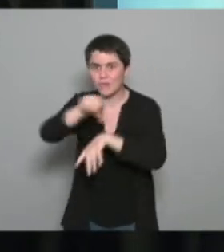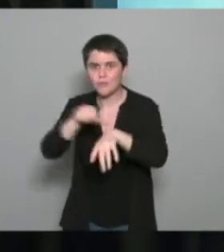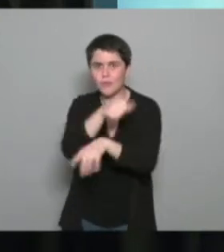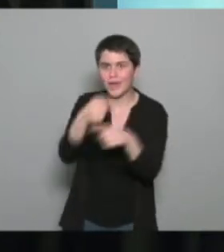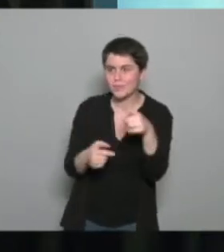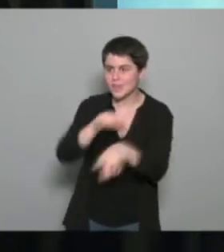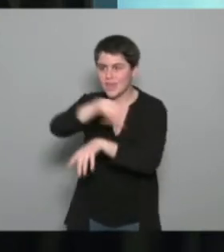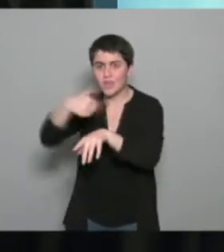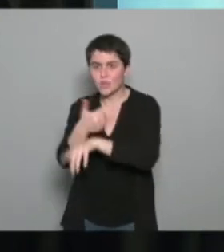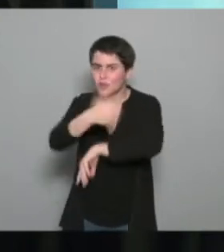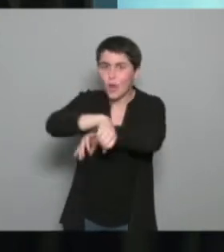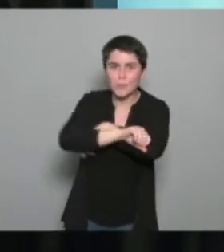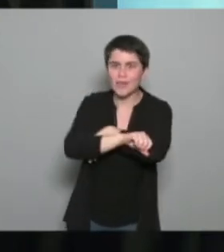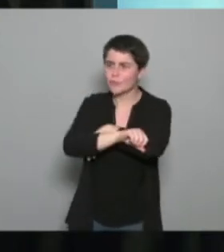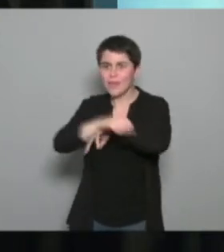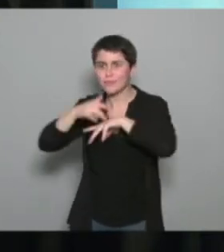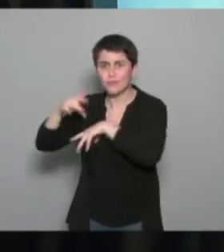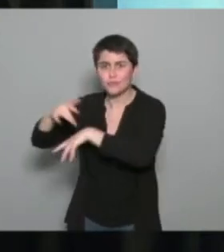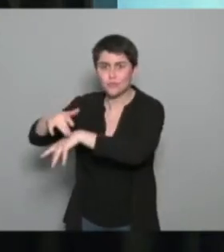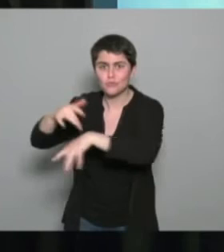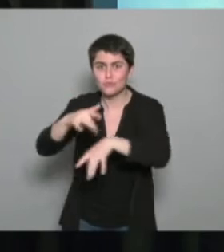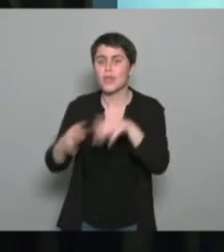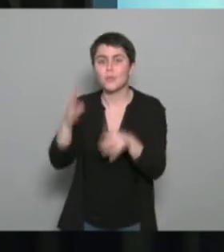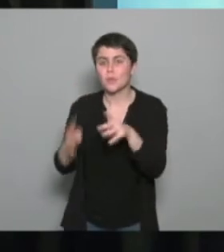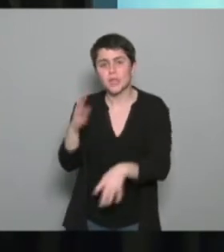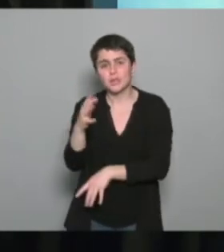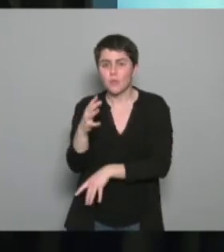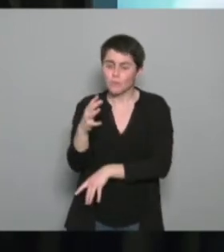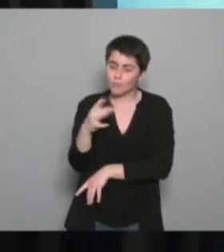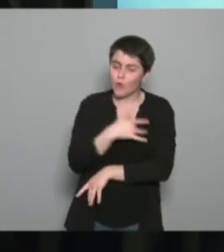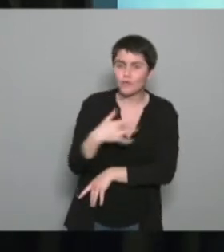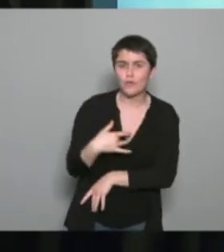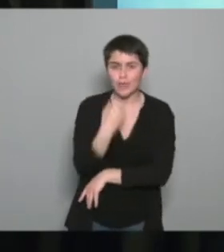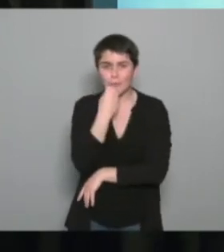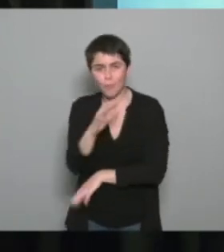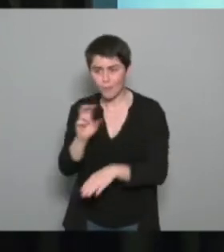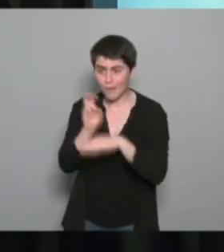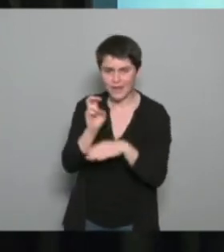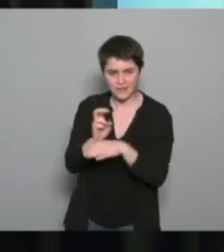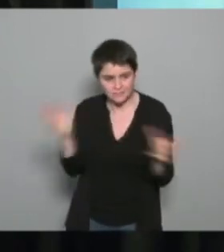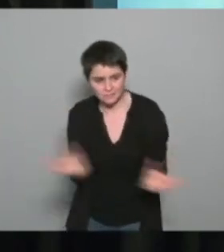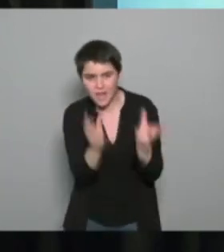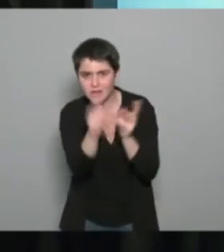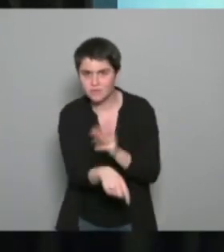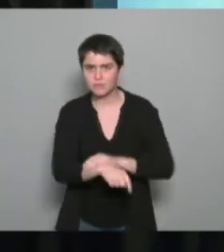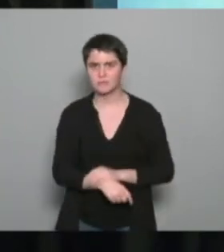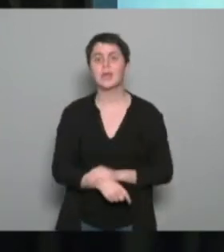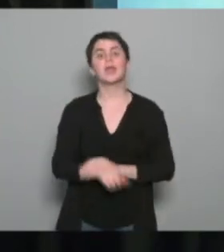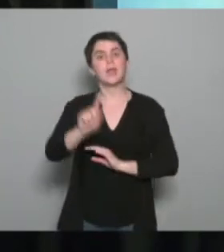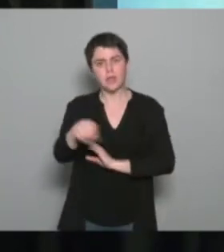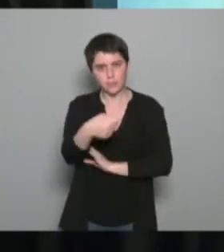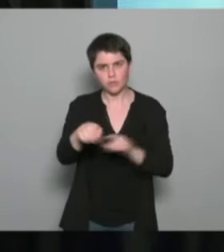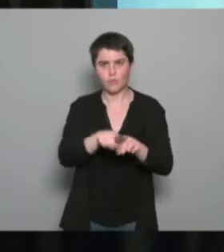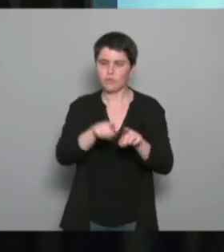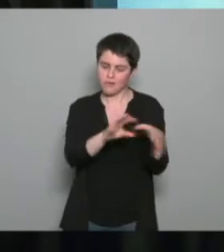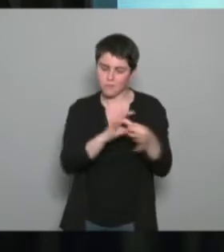activité physique et ainsi de préserver un bon état physique et aussi renforcer le lien social parce que lorsqu